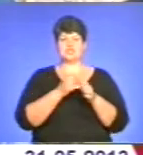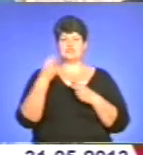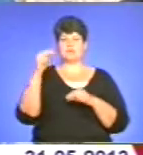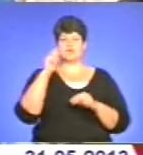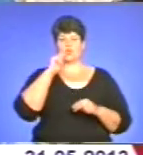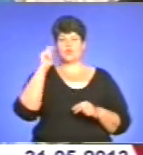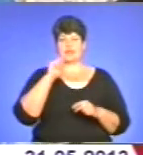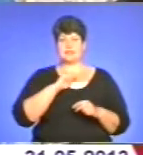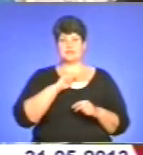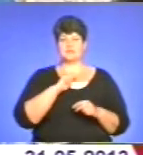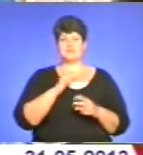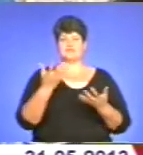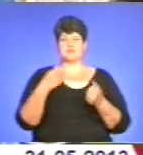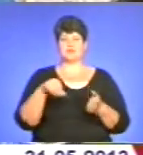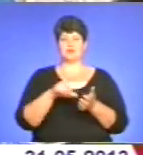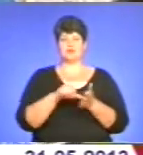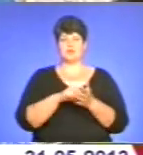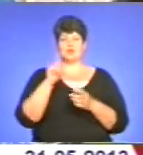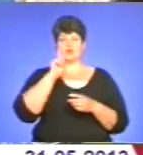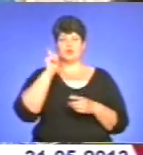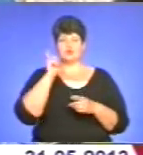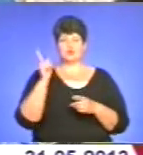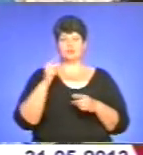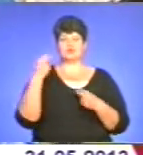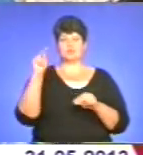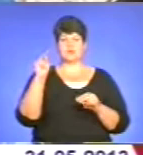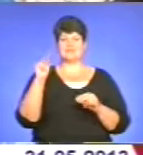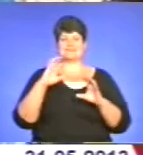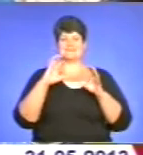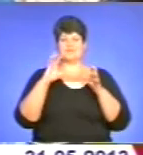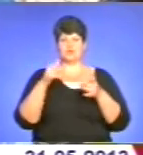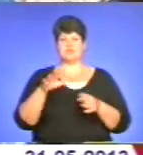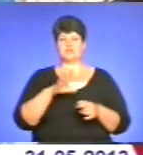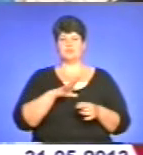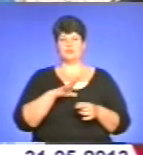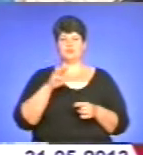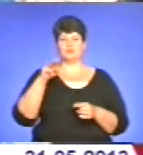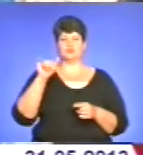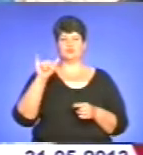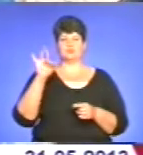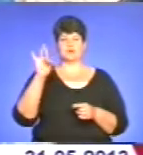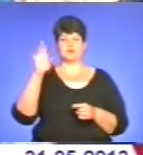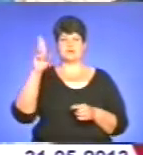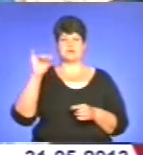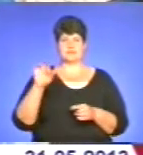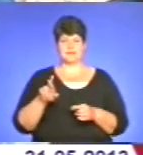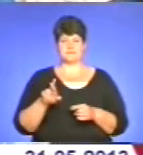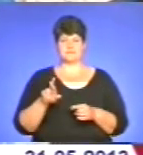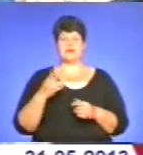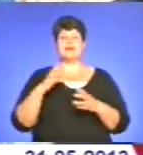взяла також участь в юніоркському чемпіонаті світу, який проходить в Турції. Який результат цих змагань?